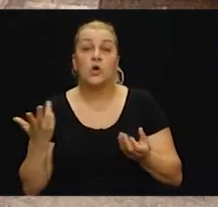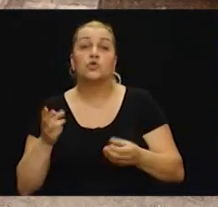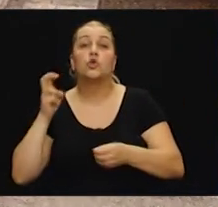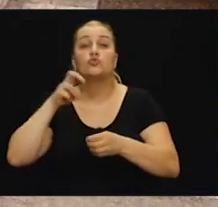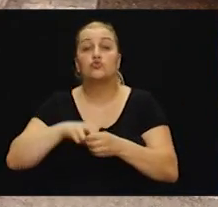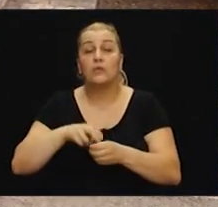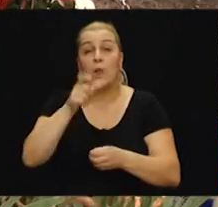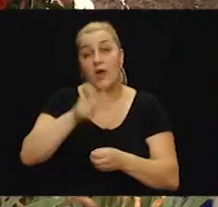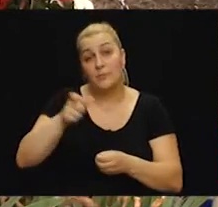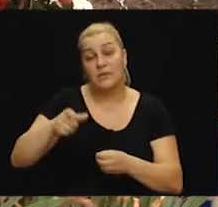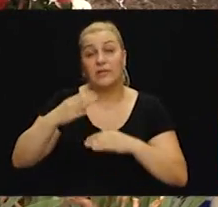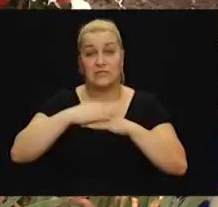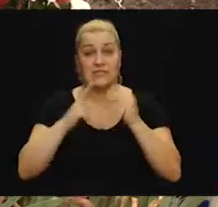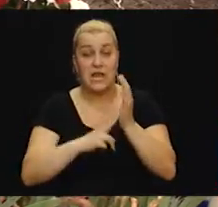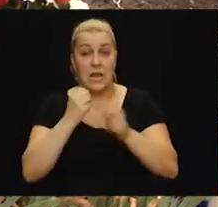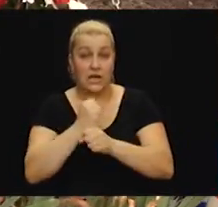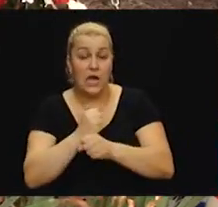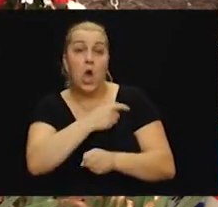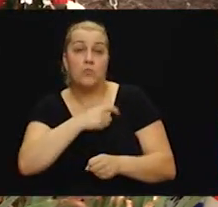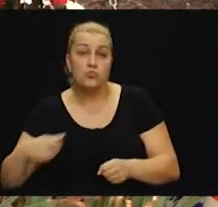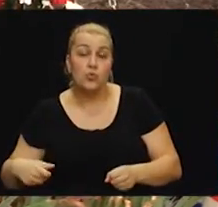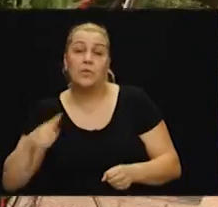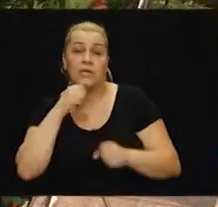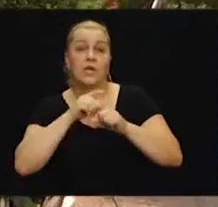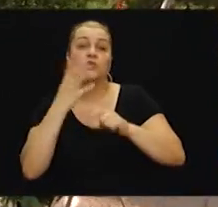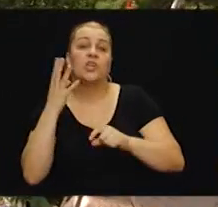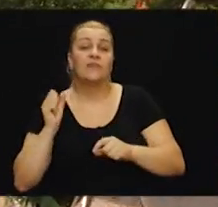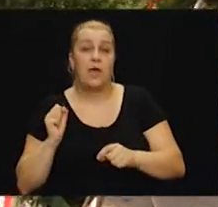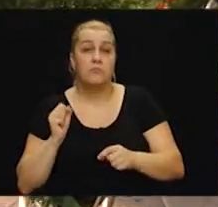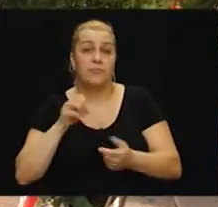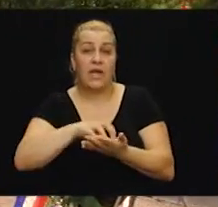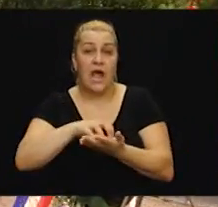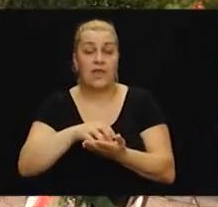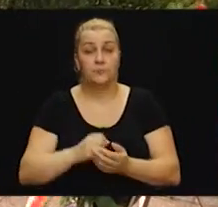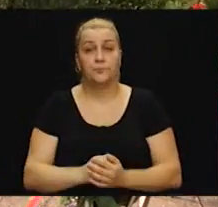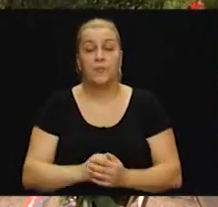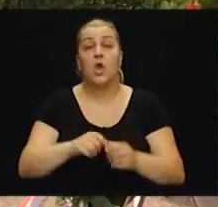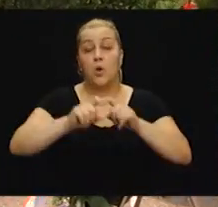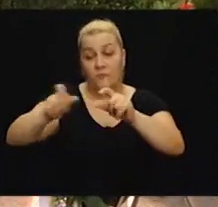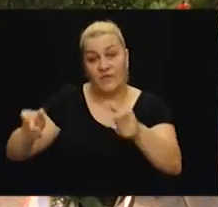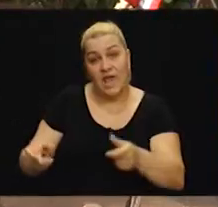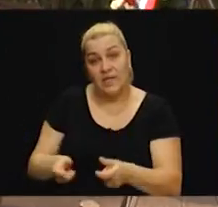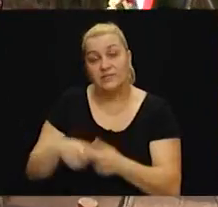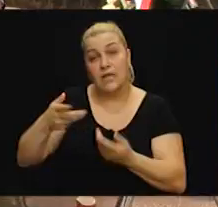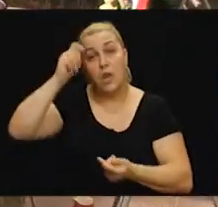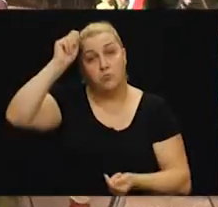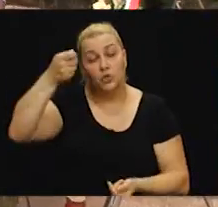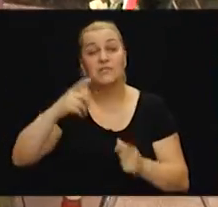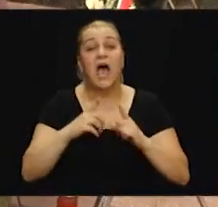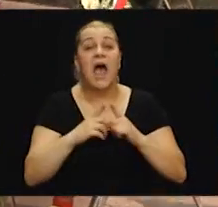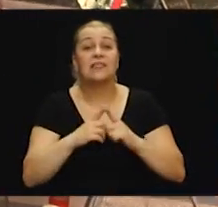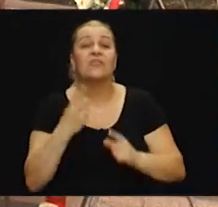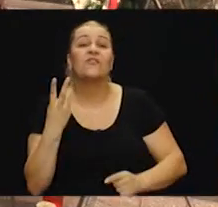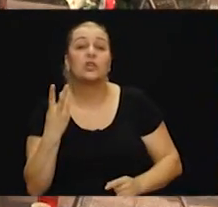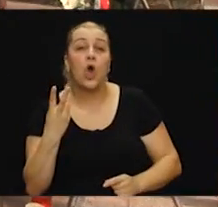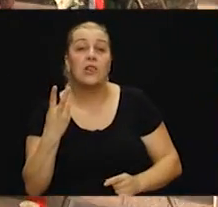pripanjci zbora Narodne garde Metkovića i Ploča, pripanjci Mupata i Diverzanski vod 4. brigade. Polaganje vijenaca odana je počas Antje Vrdoljaku,